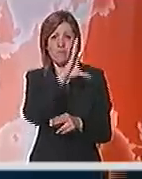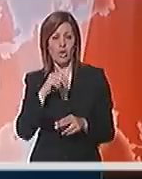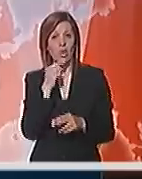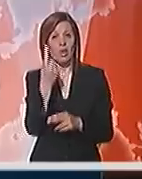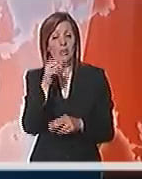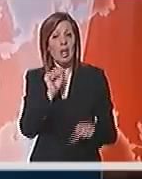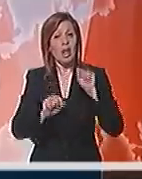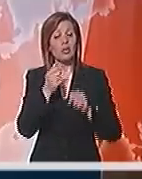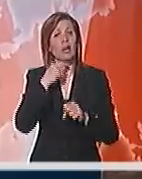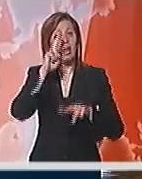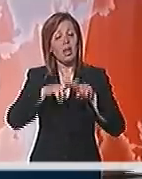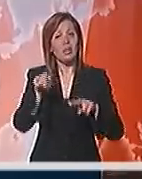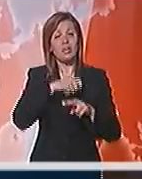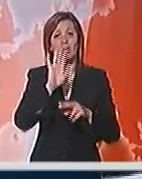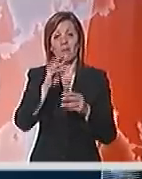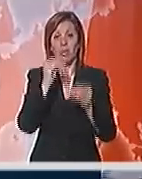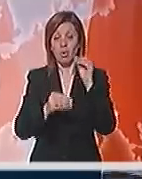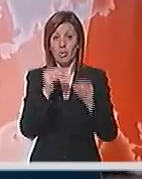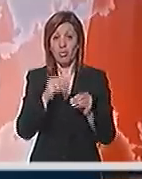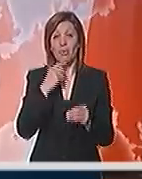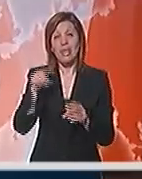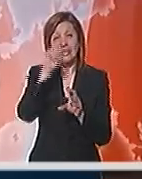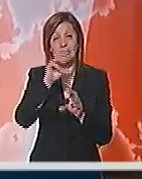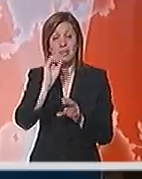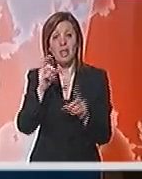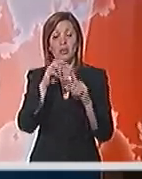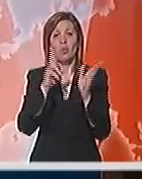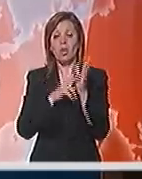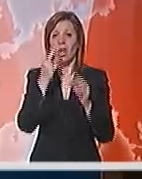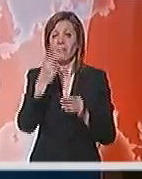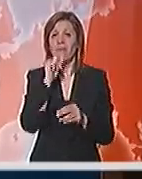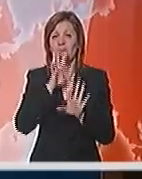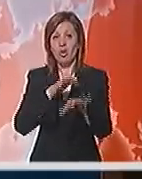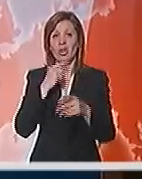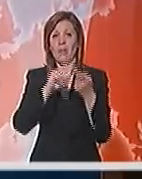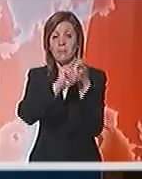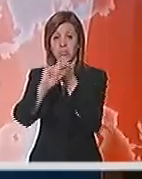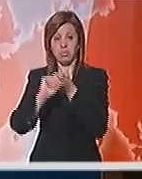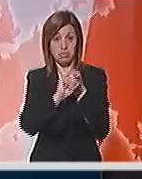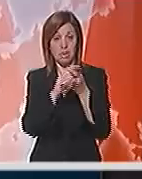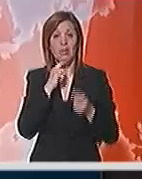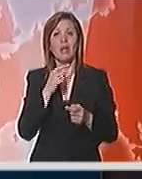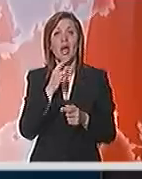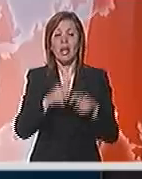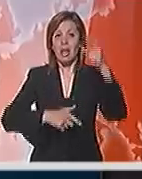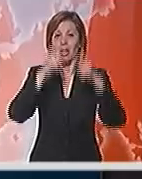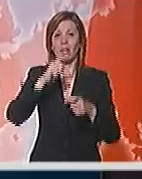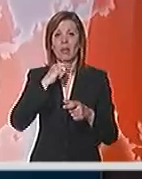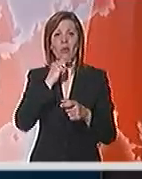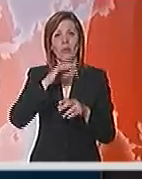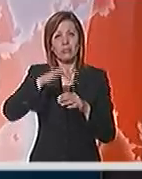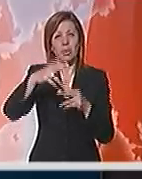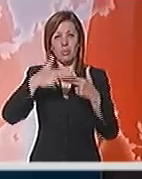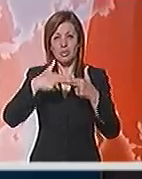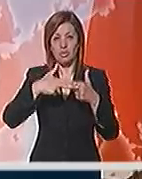načina da se reše takvi problemi. Cilj Dunavske strategije je što bolje povezivanje gradova koji leže na obalama Dunava, rekao je Đelić